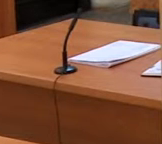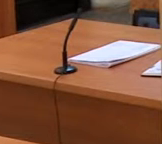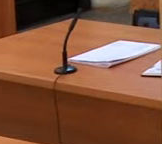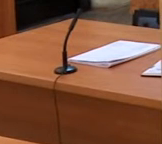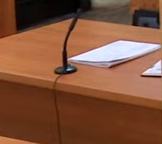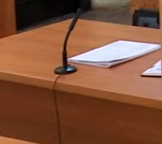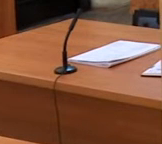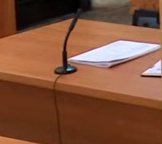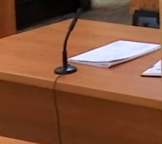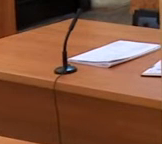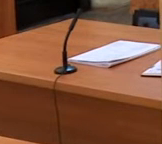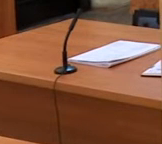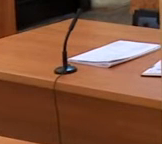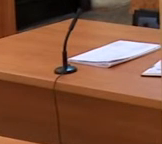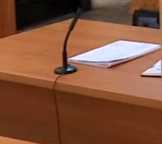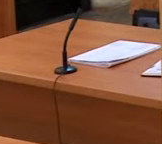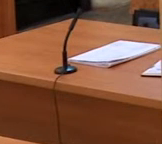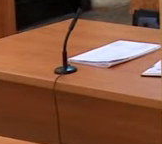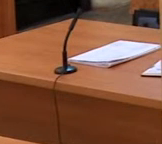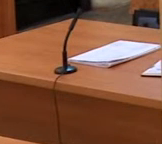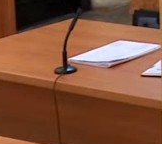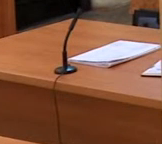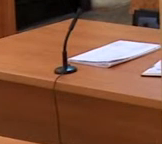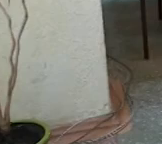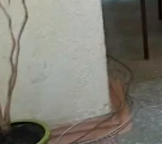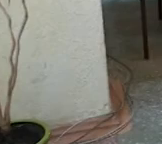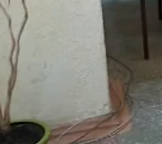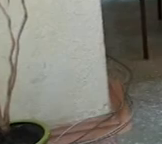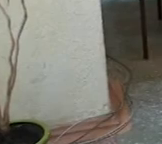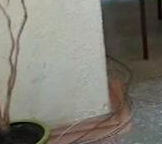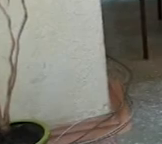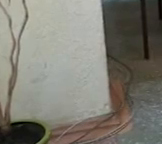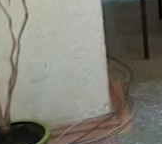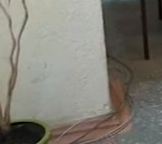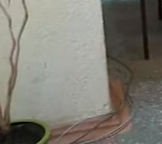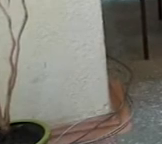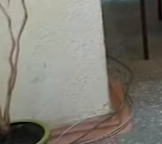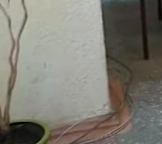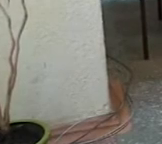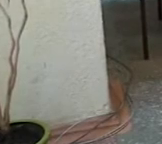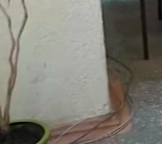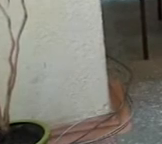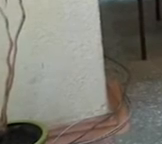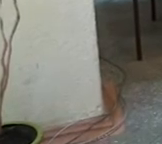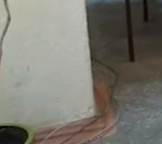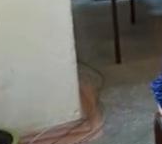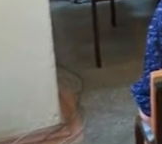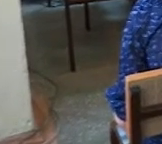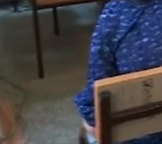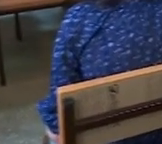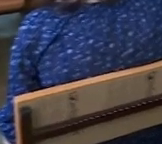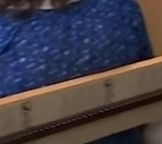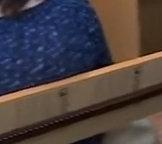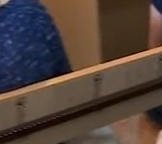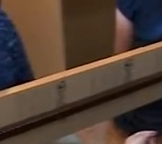лікарні, там вже була купа поліції. Його взяли і усе. Після допиту свідка суд перейшов до вивчення матеріалів на 250